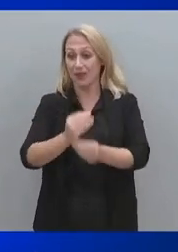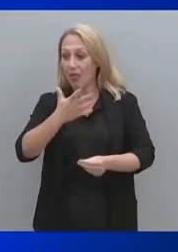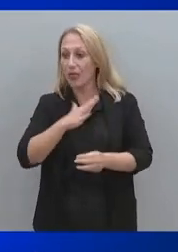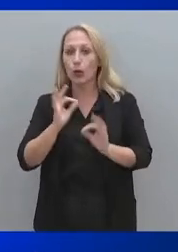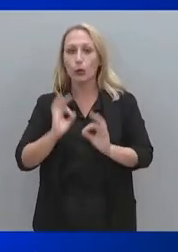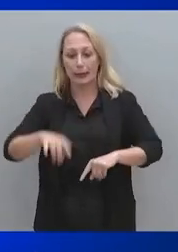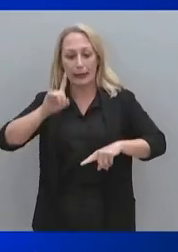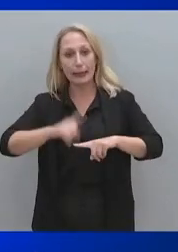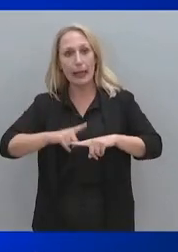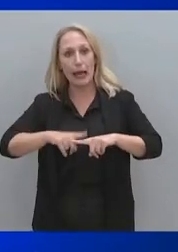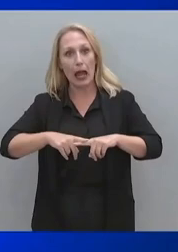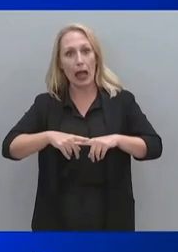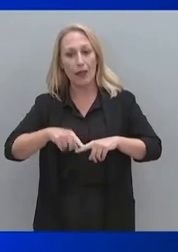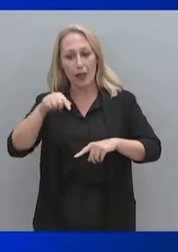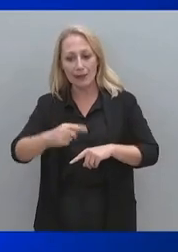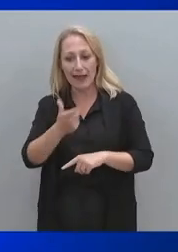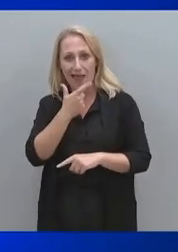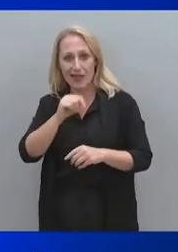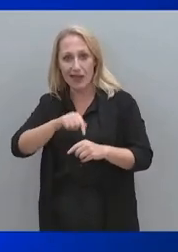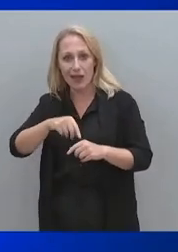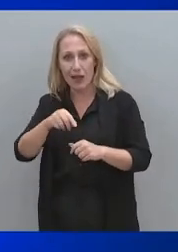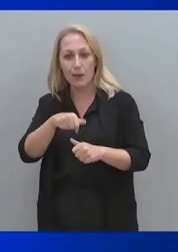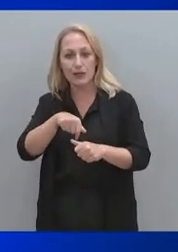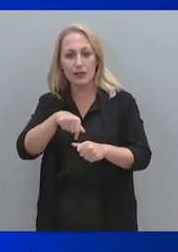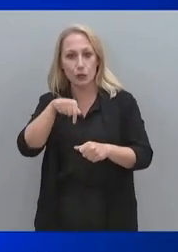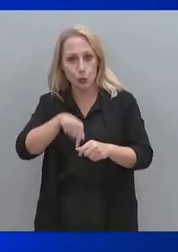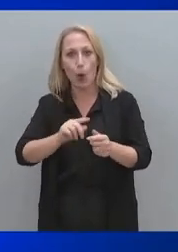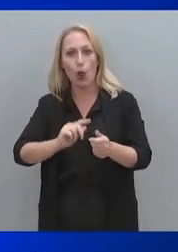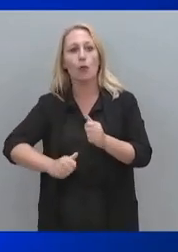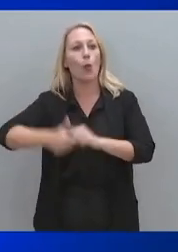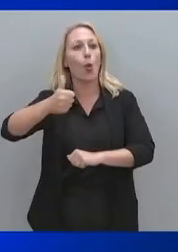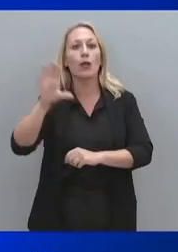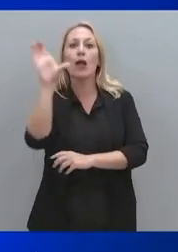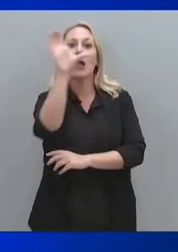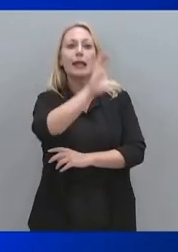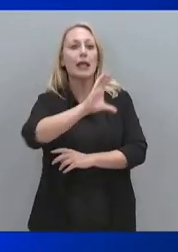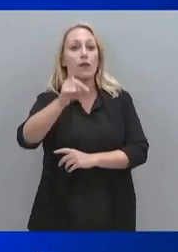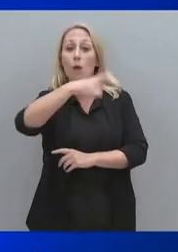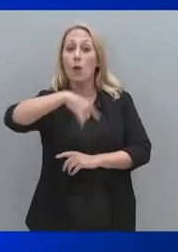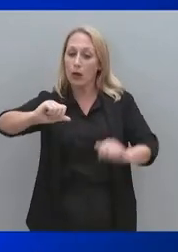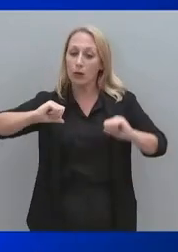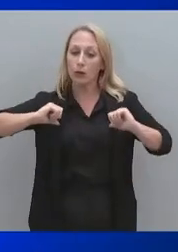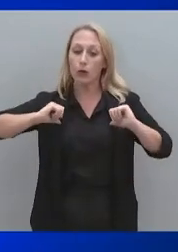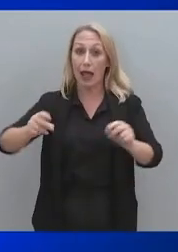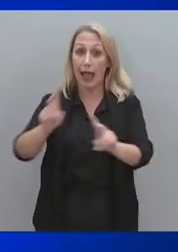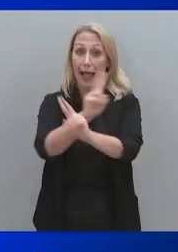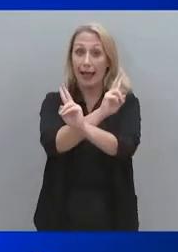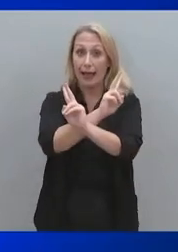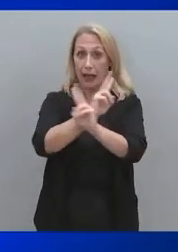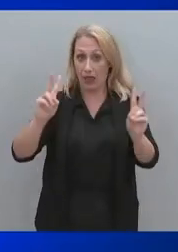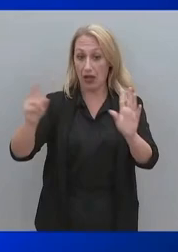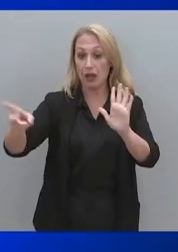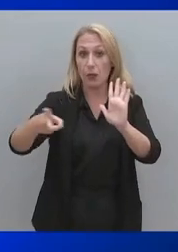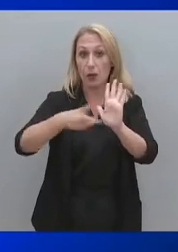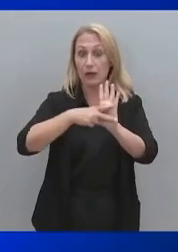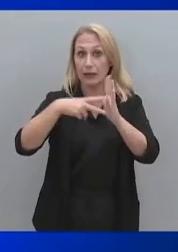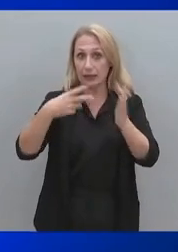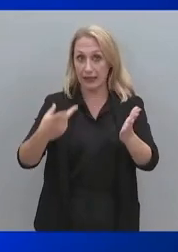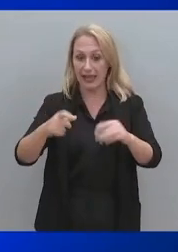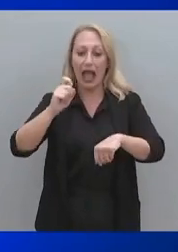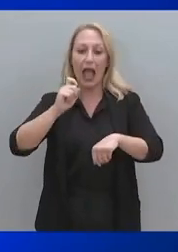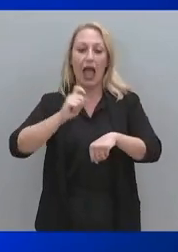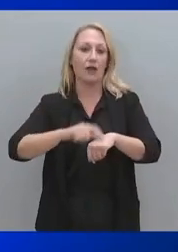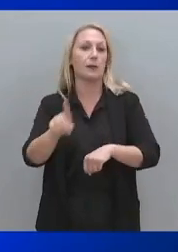σε μια ευρωπαϊκή πρωτοβουλία ώστε να τεθεί ξεκάθαρη απαγόρευση διακίνησης,